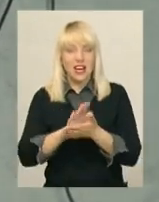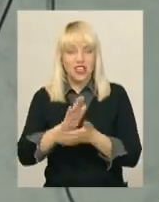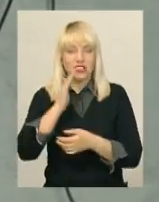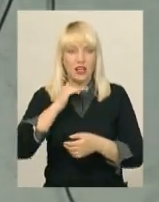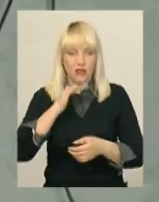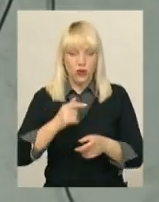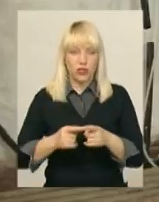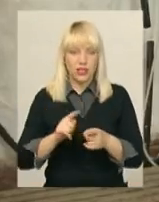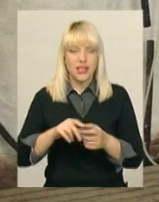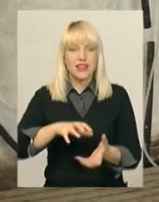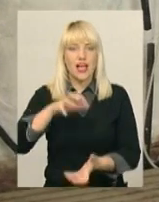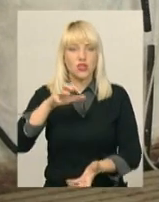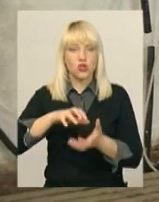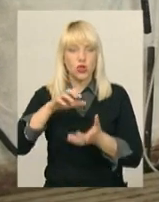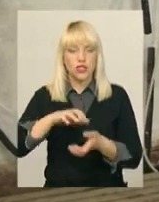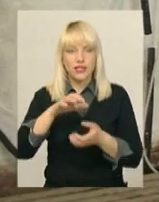насосними дозаторами.